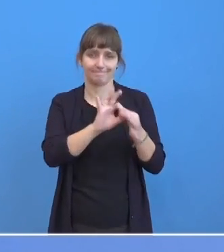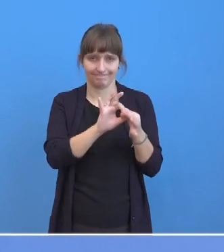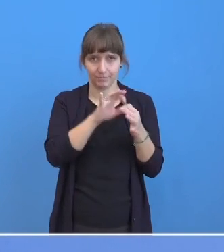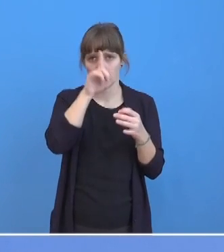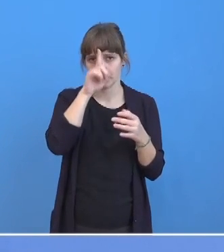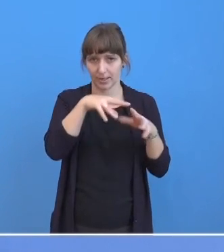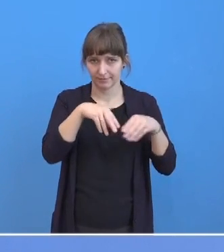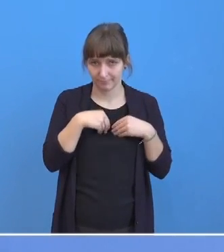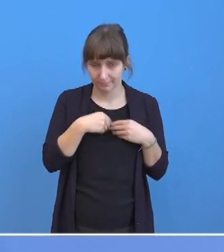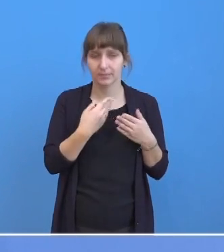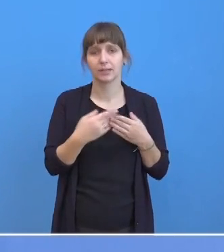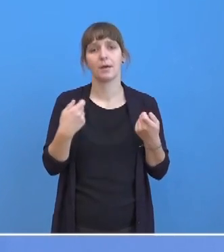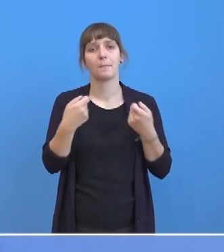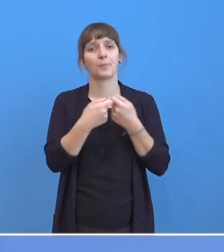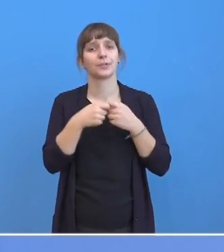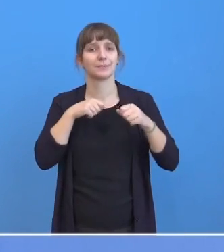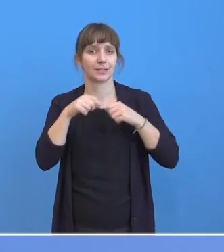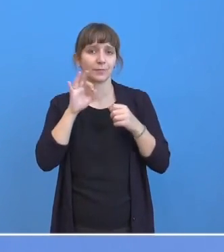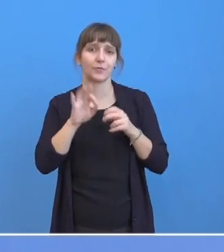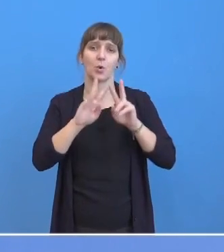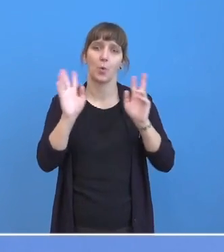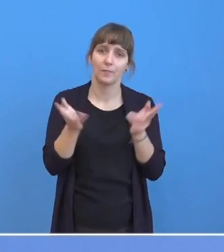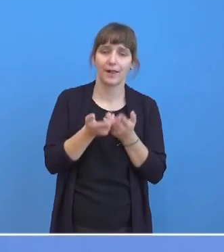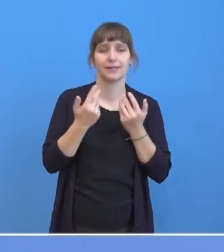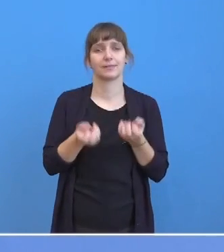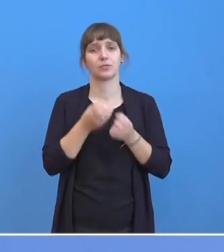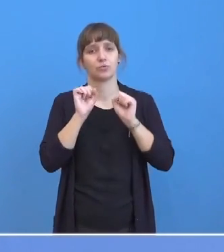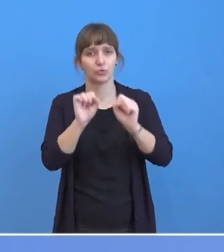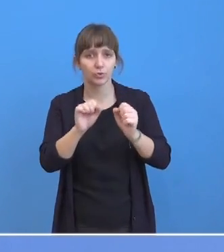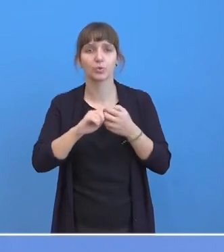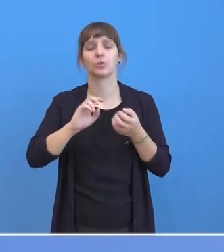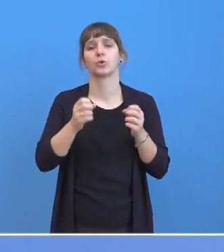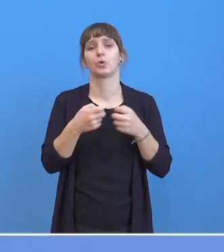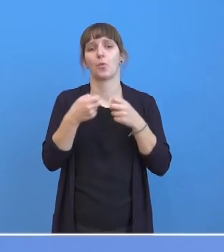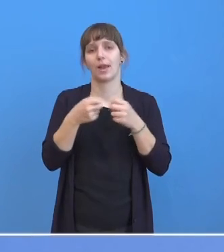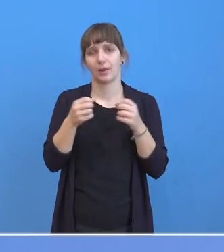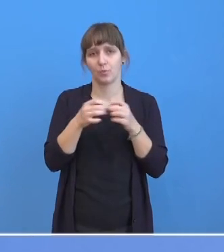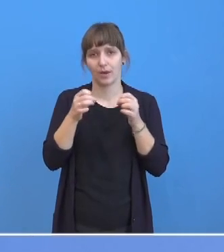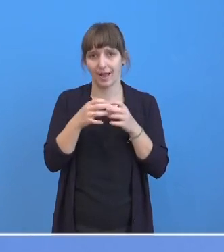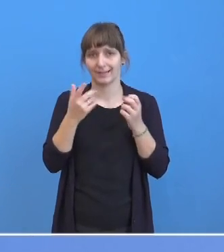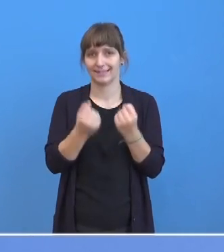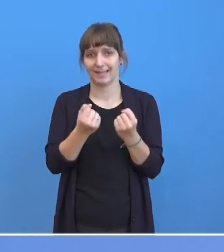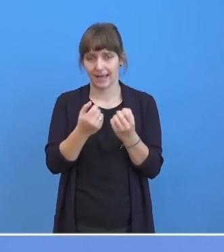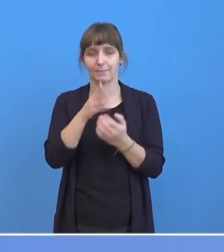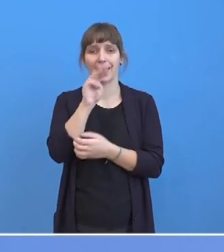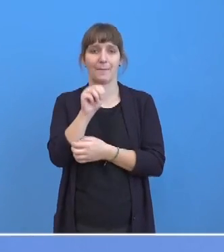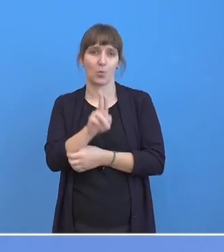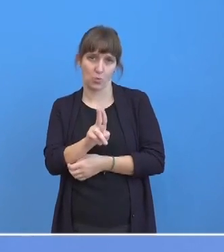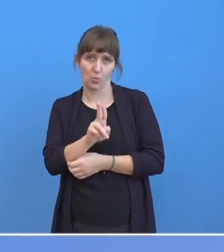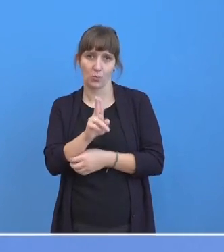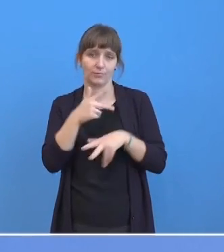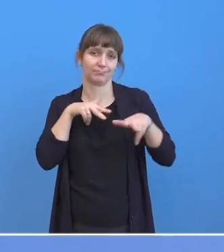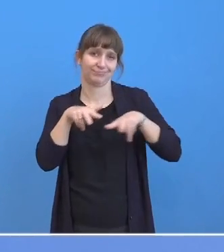Bundesministerium für Umwelt, Naturschutz und nukleare Sicherheit, also das BMU, richtet diese